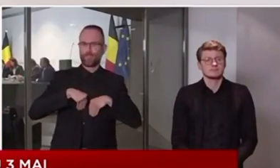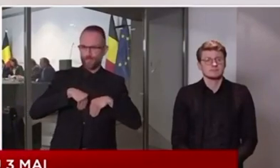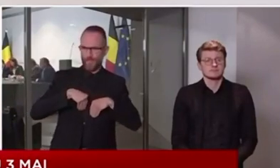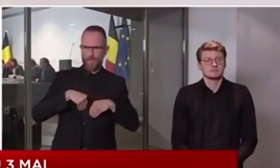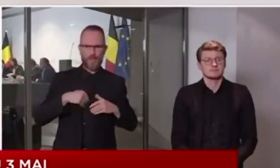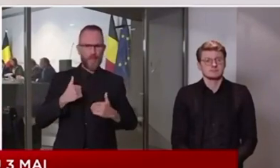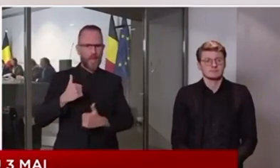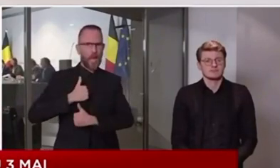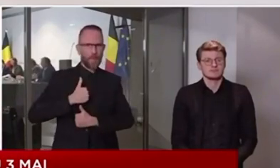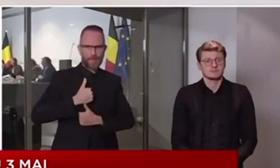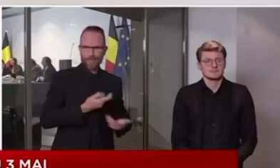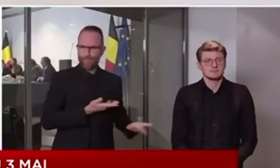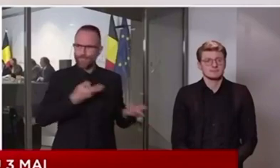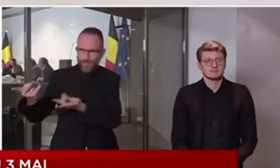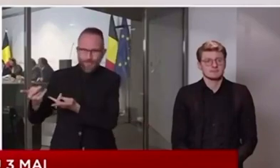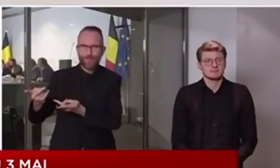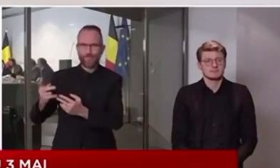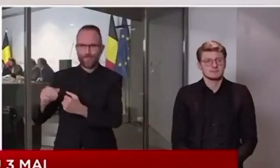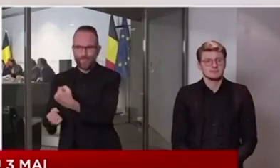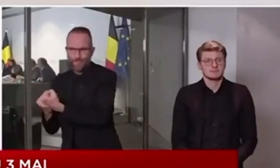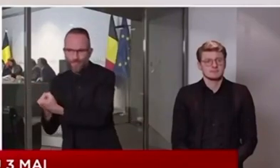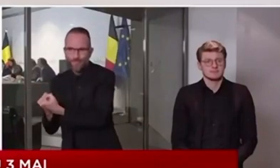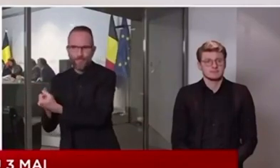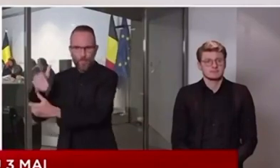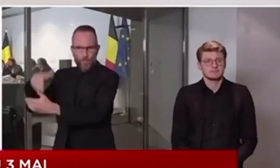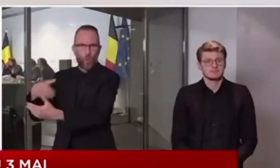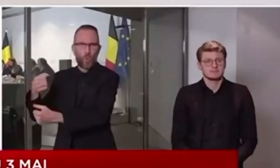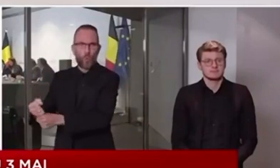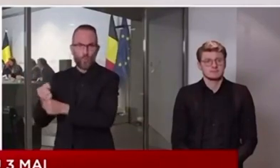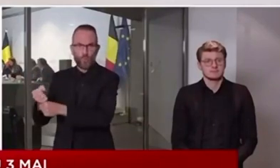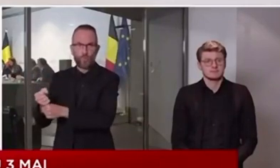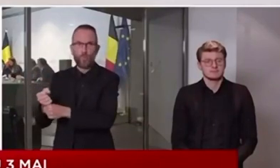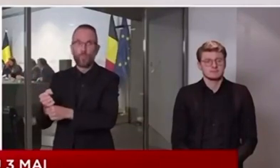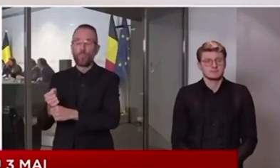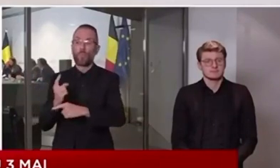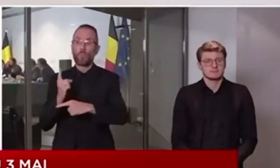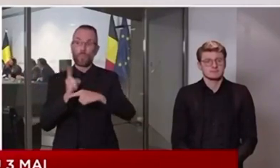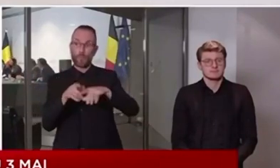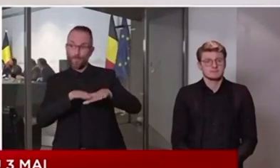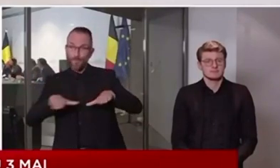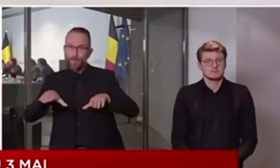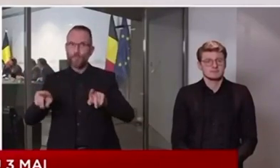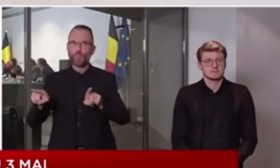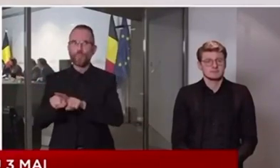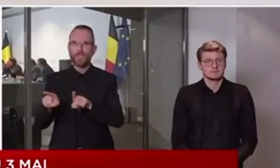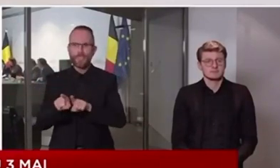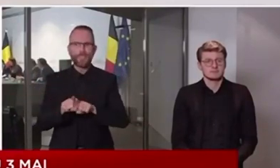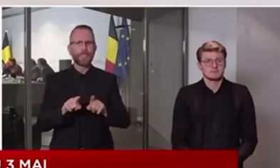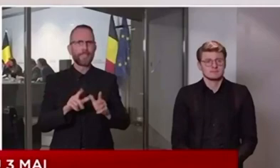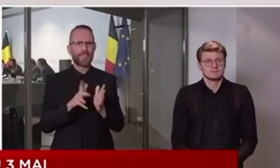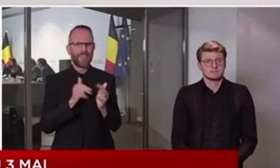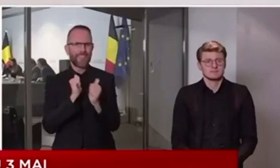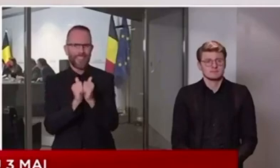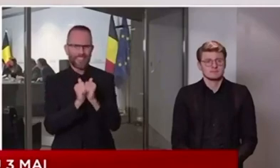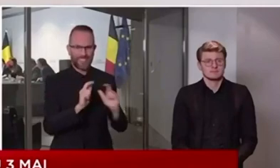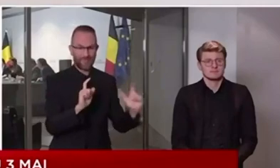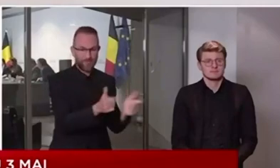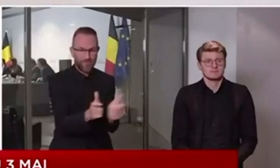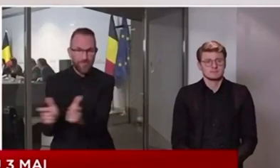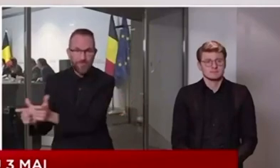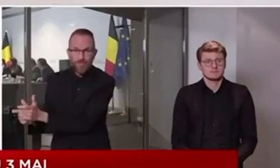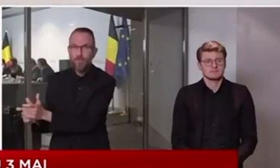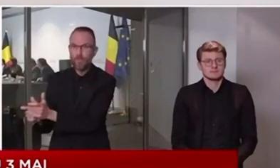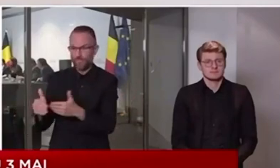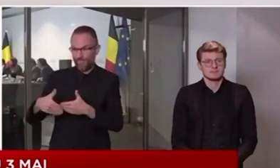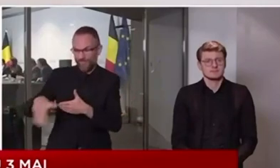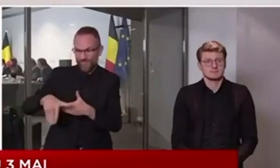A côté de cela, un dépistage massif de plus de 210 000 tests est en cours et il concerne aussi bien l'ensemble